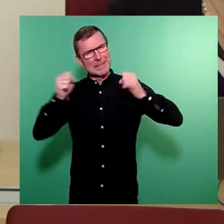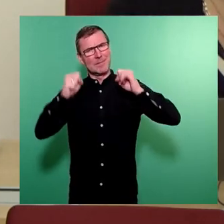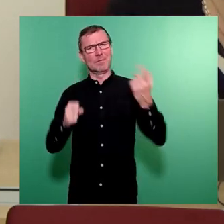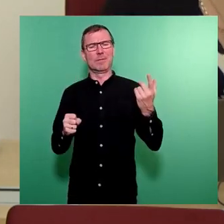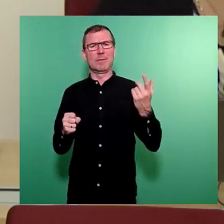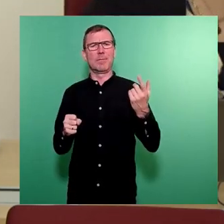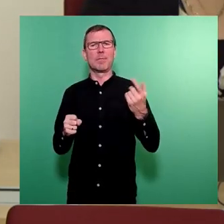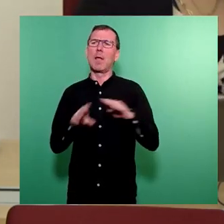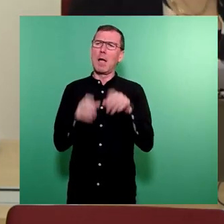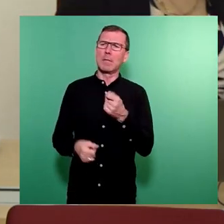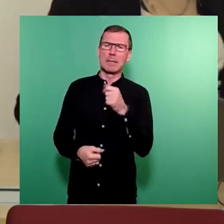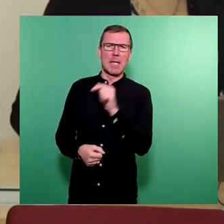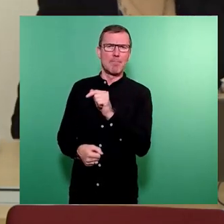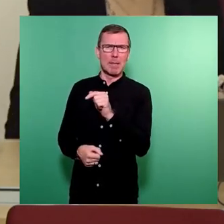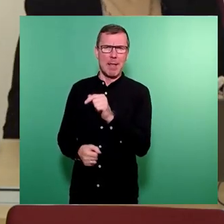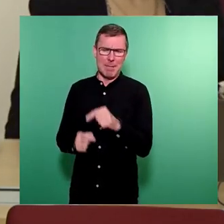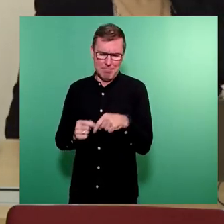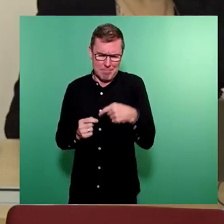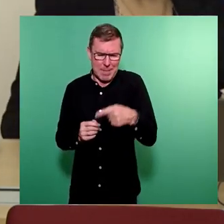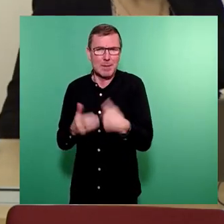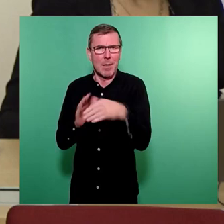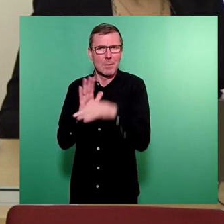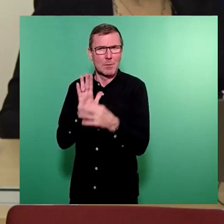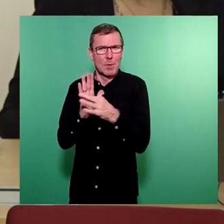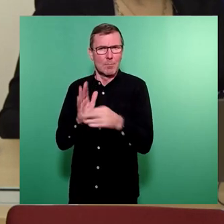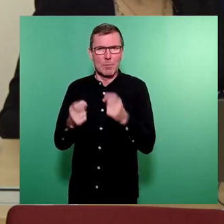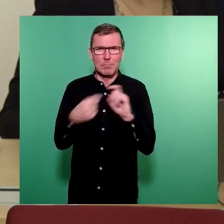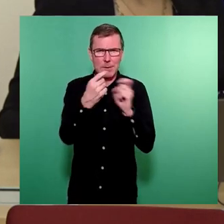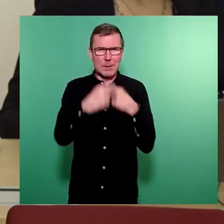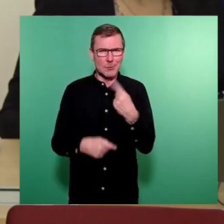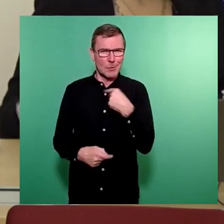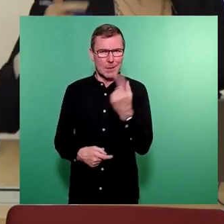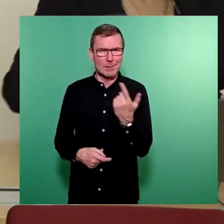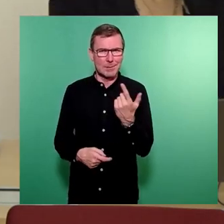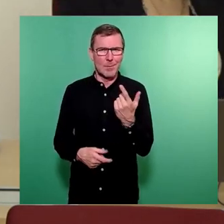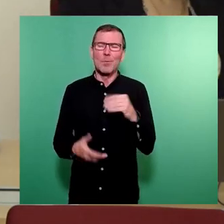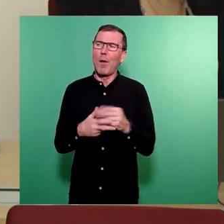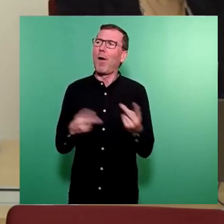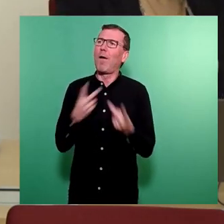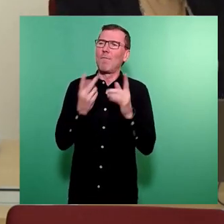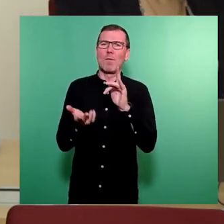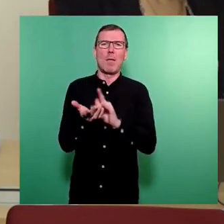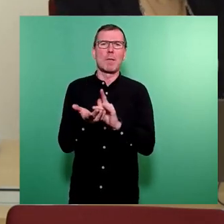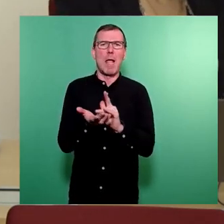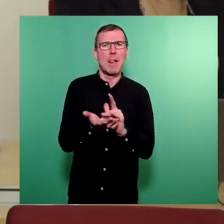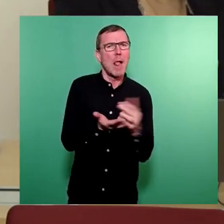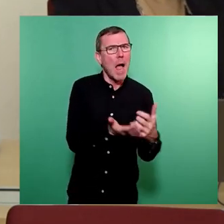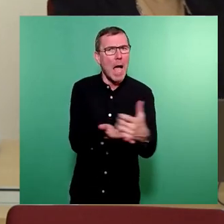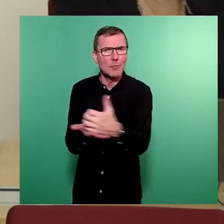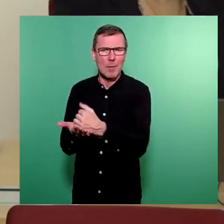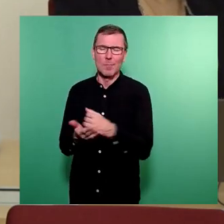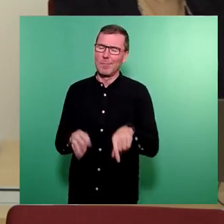Haushaltsmittel, über die wir ja dann in den nächsten Tagesordnungspunkten reden, noch Fördermittel einzuwerben, weil das Vorhaben ja insgesamt